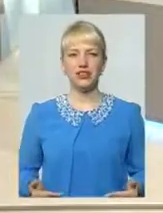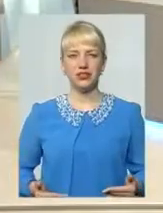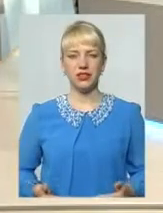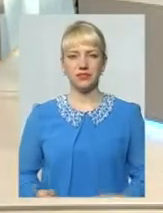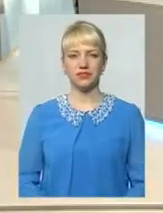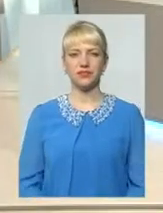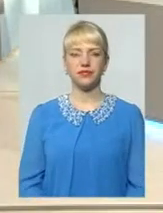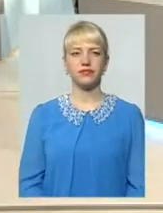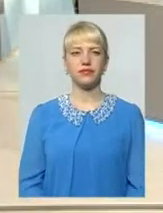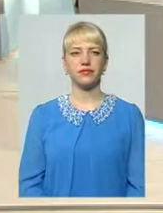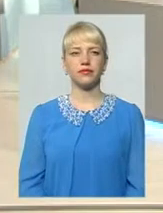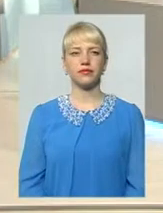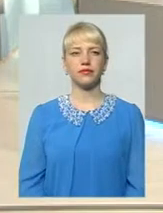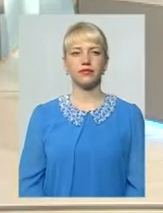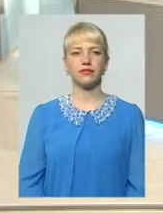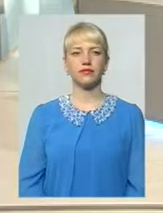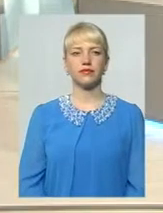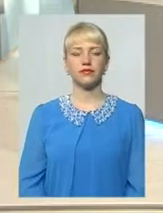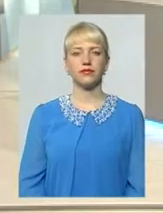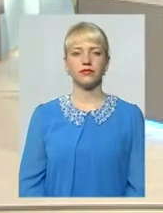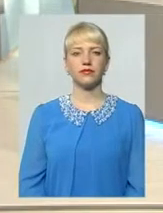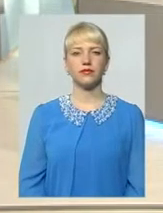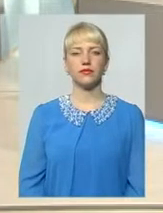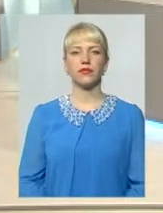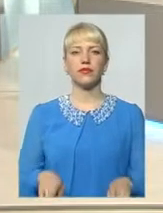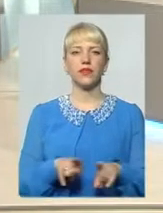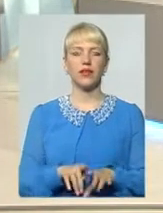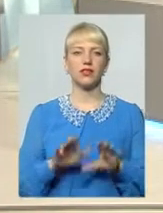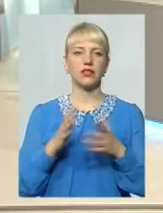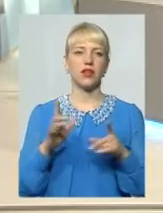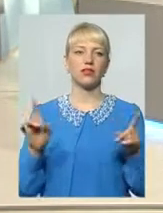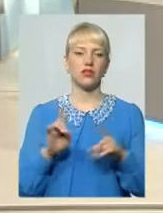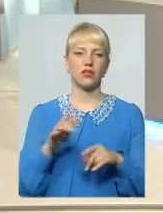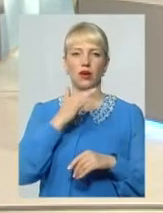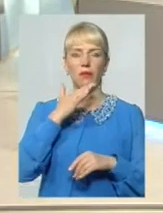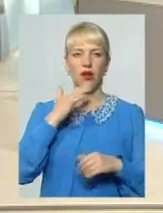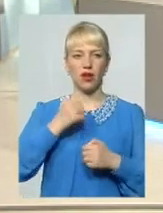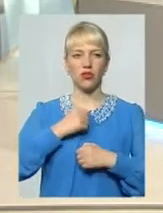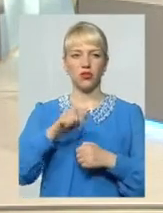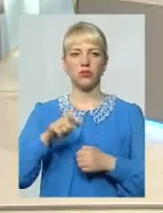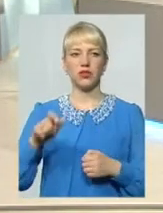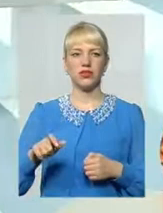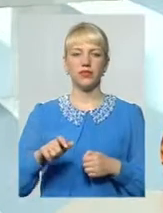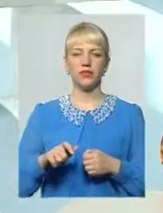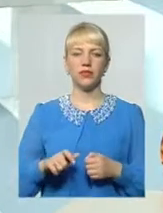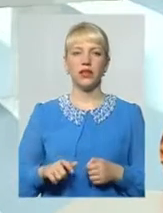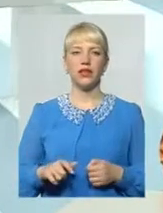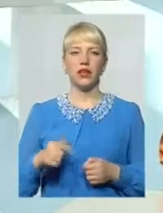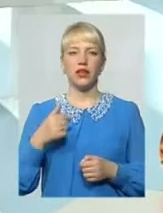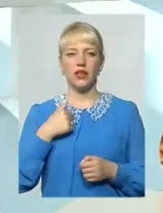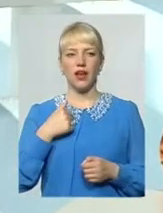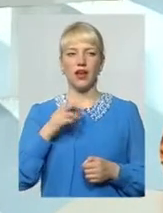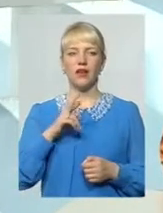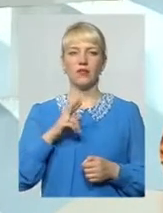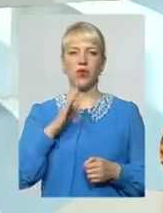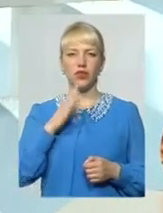Так Так Так вже сталося, що багато бійців, бо безпосередньо я і мої